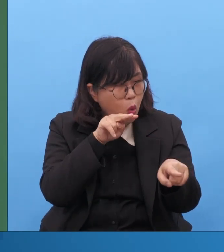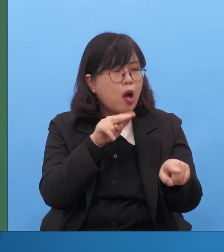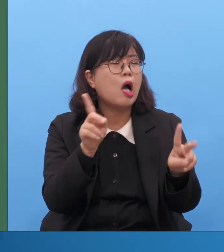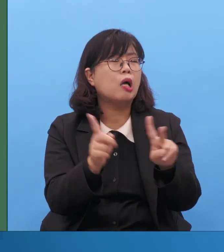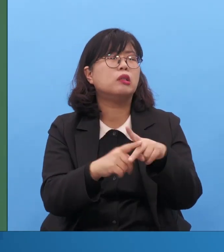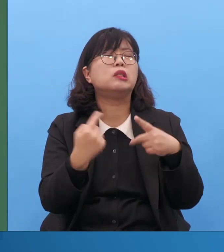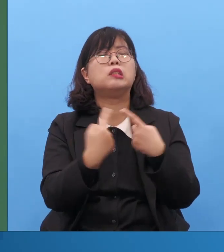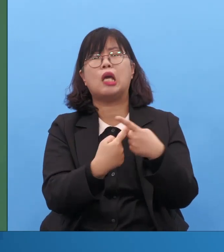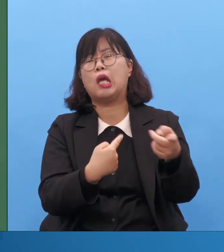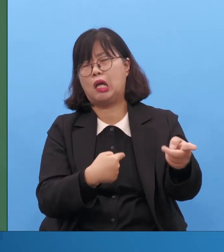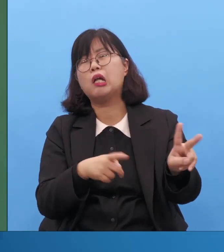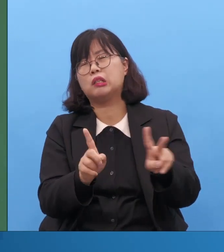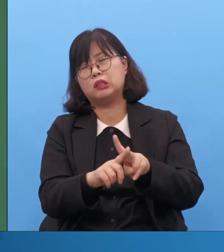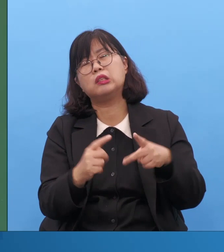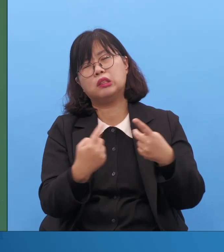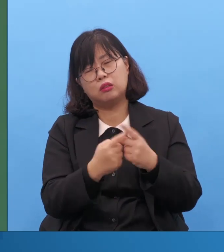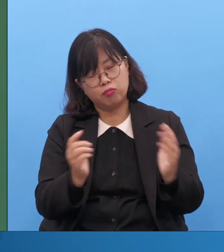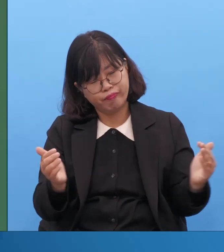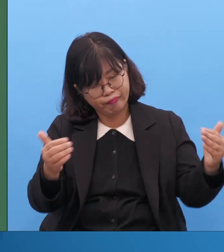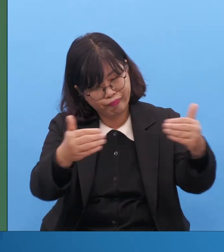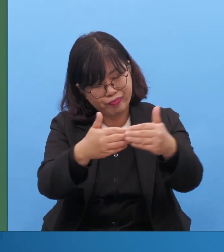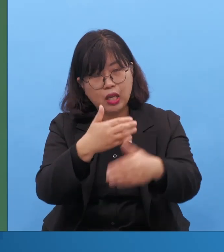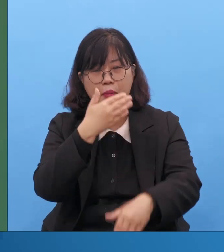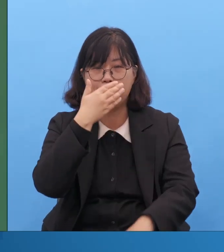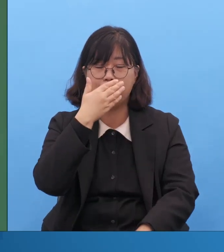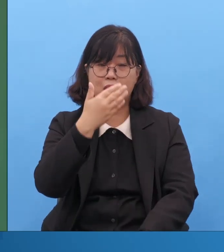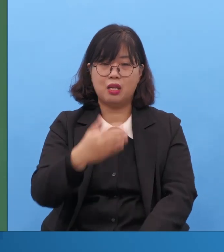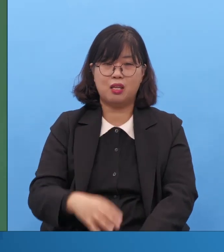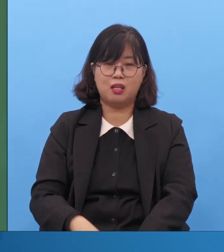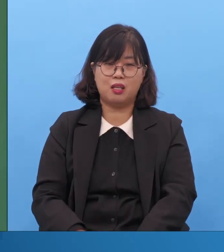그걸 말하는 거지 그렇게 기도해서 성령을 의사하는 거지